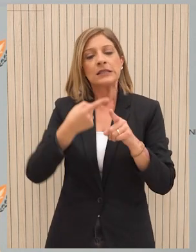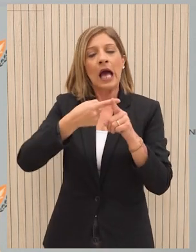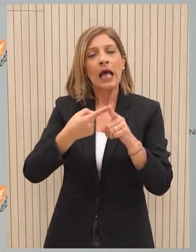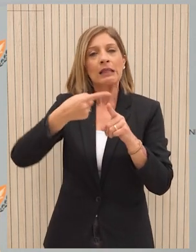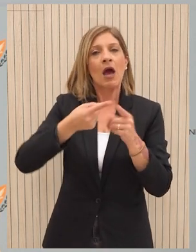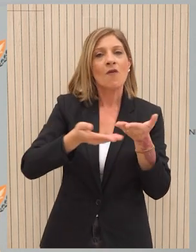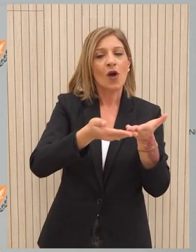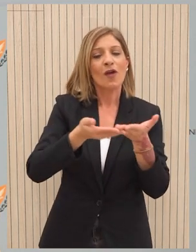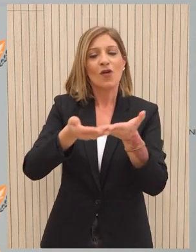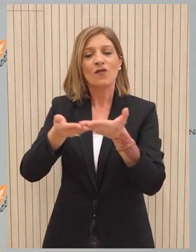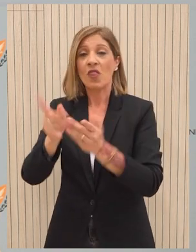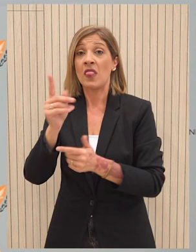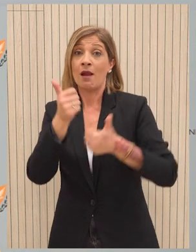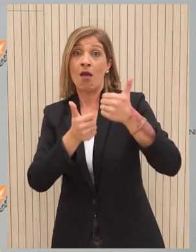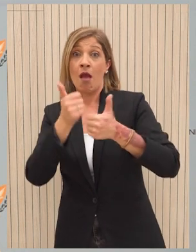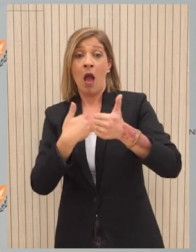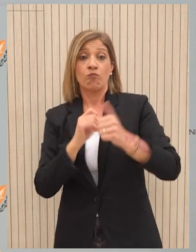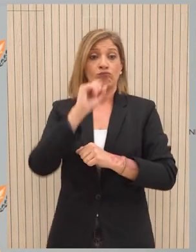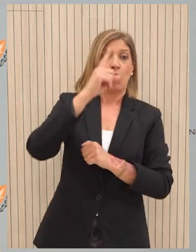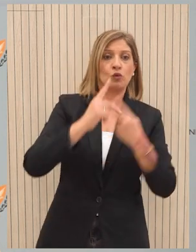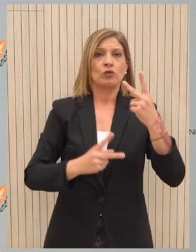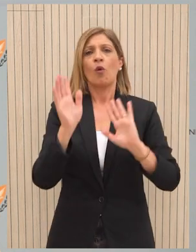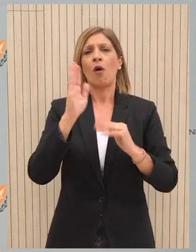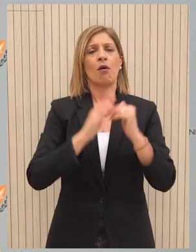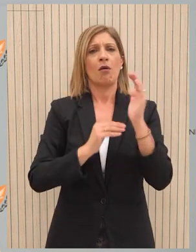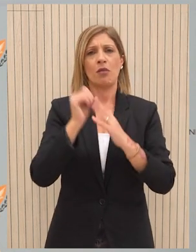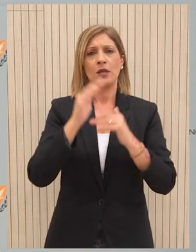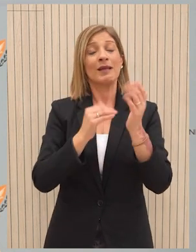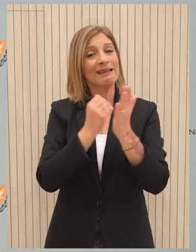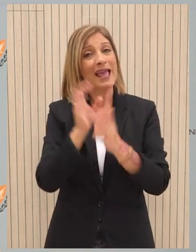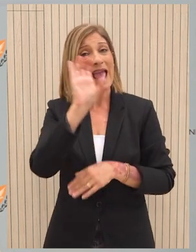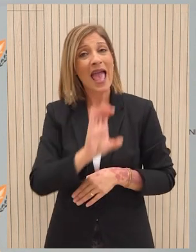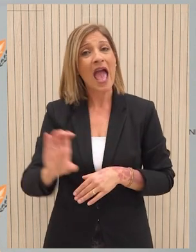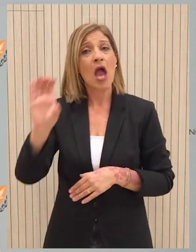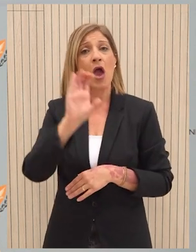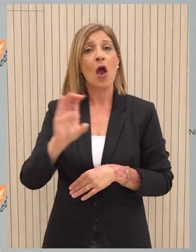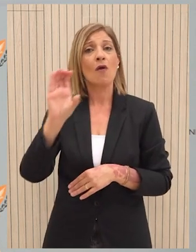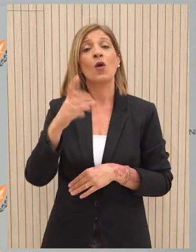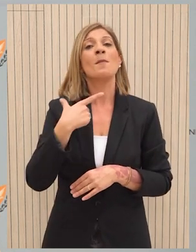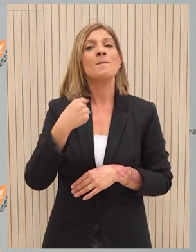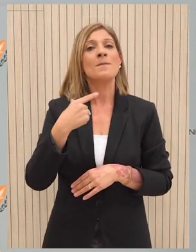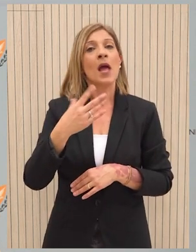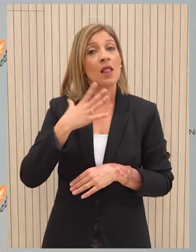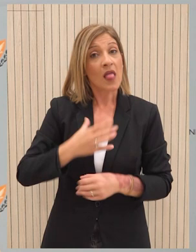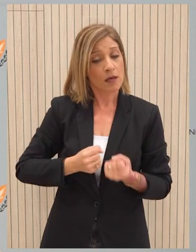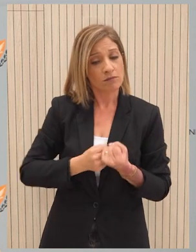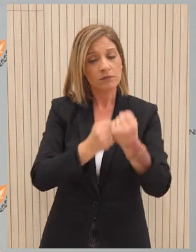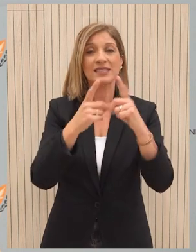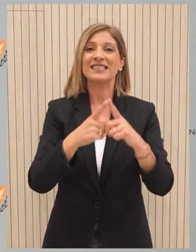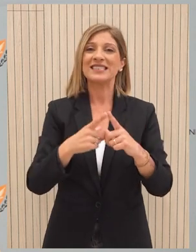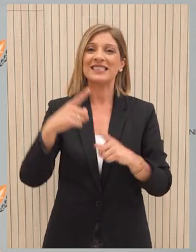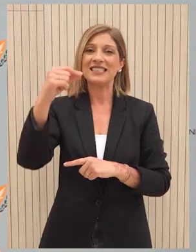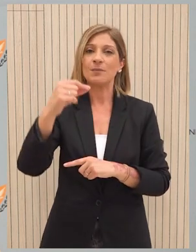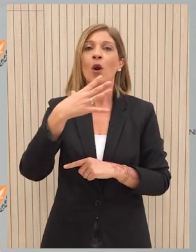εξεταστεί και ο λόγος που φαίνεται ότι και κάποια κράτη-μέλη της Ευρωπαϊκής Ένωσης προκρίνουν την πρωτοβουλία μέσω της Κύπρου είναι